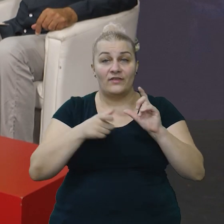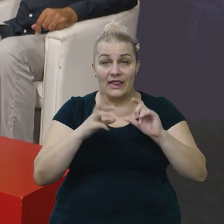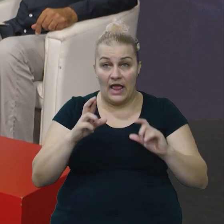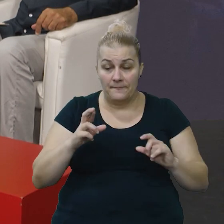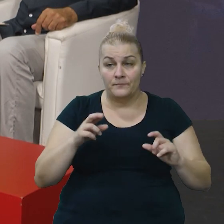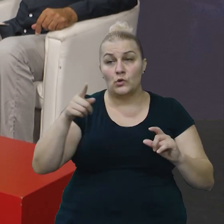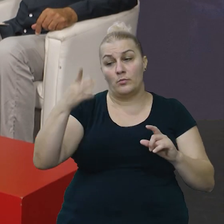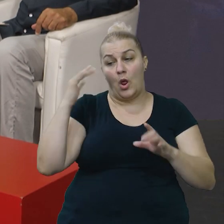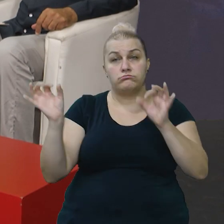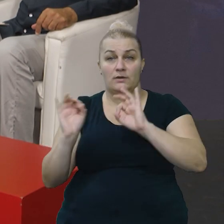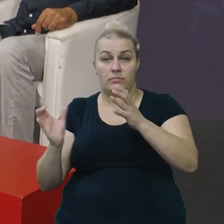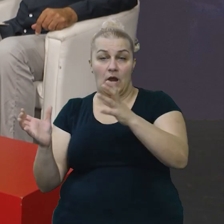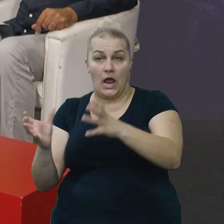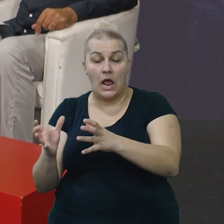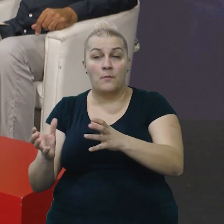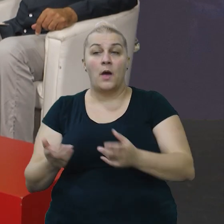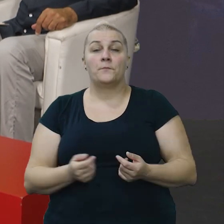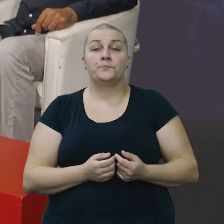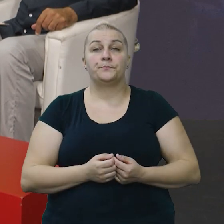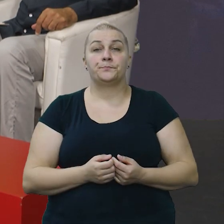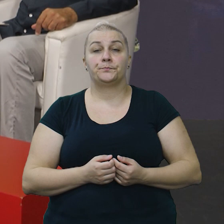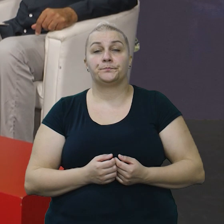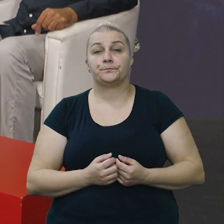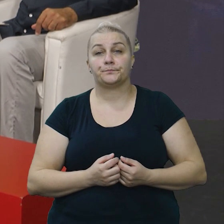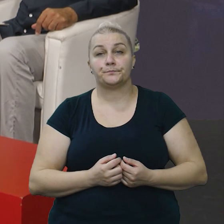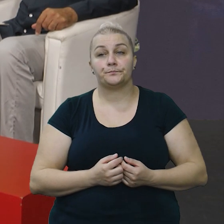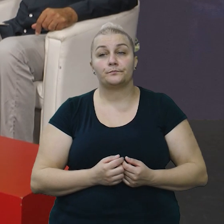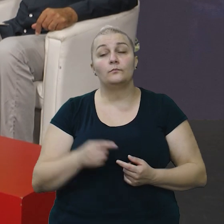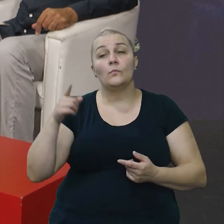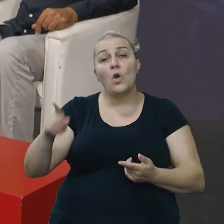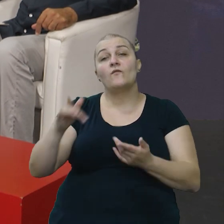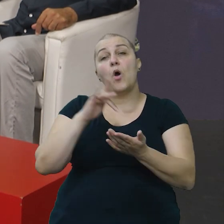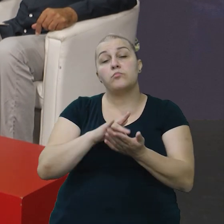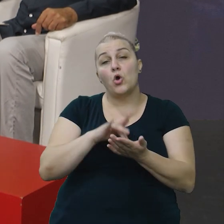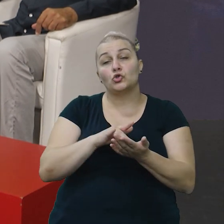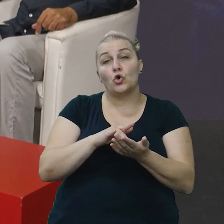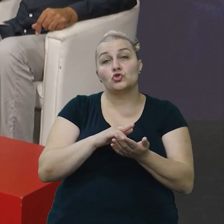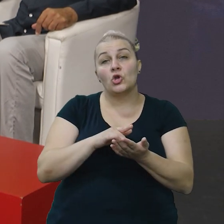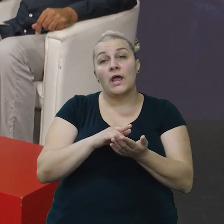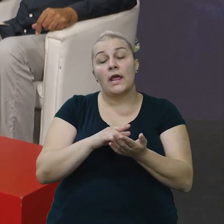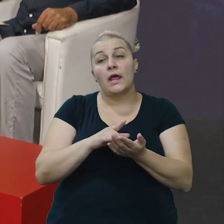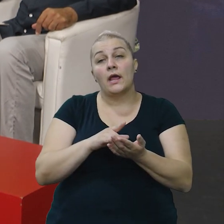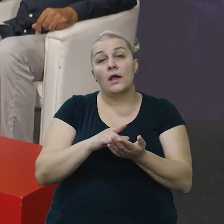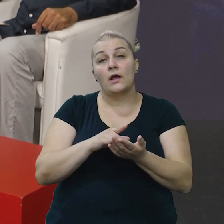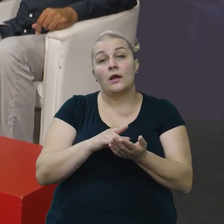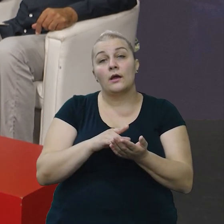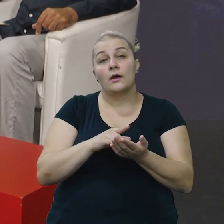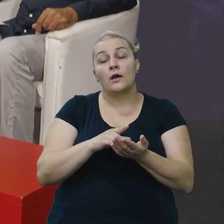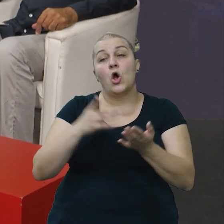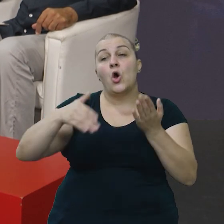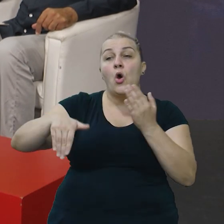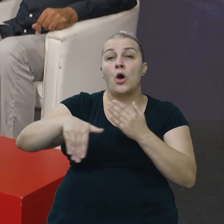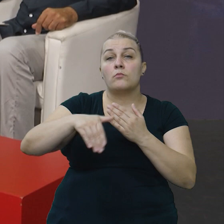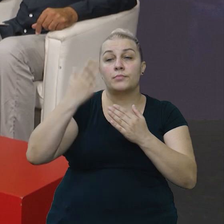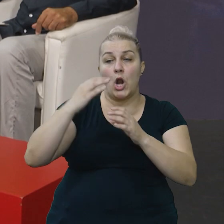U to vrijeme kad smo mi dolazili, to područje Potravlja napustao je autobus